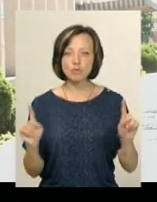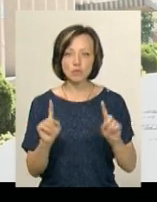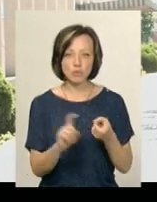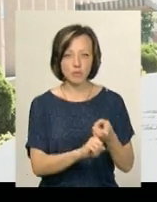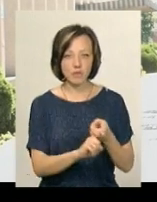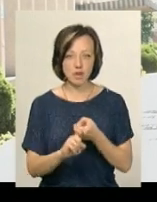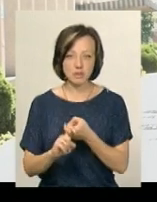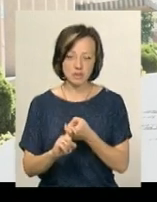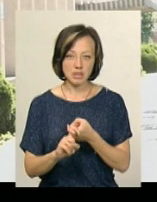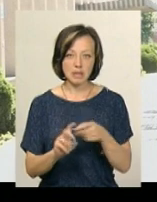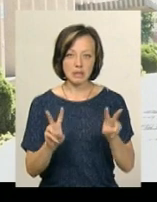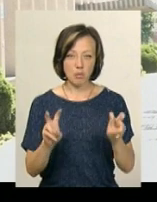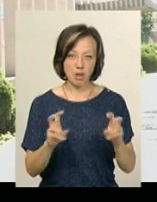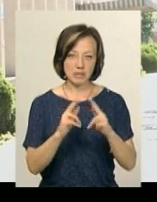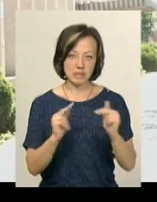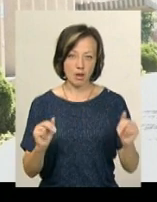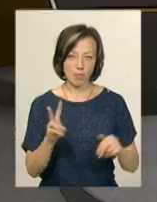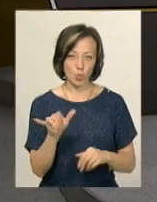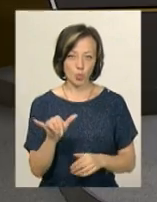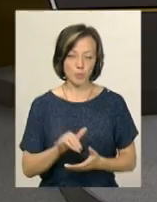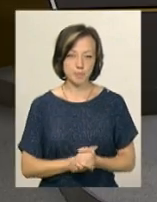стосується тематики замку.